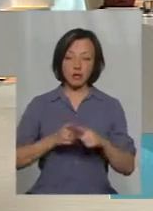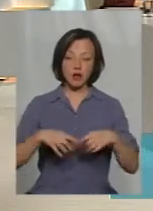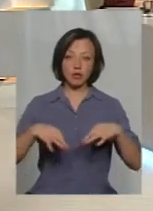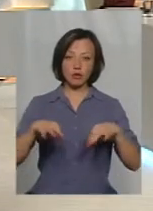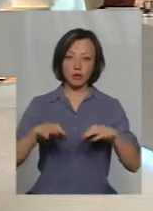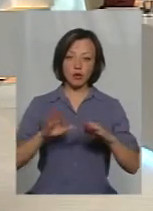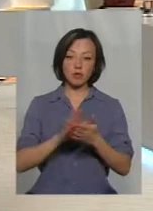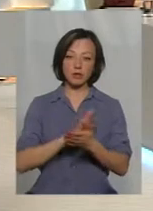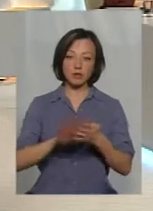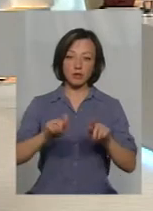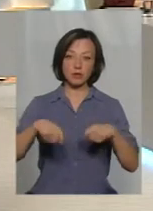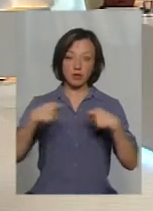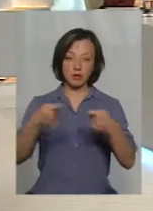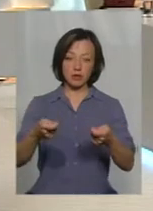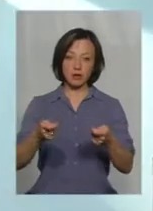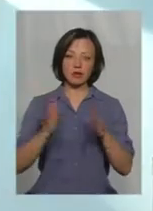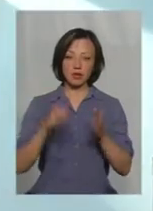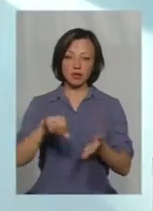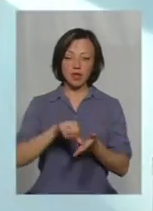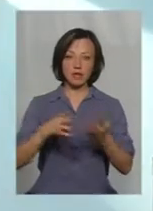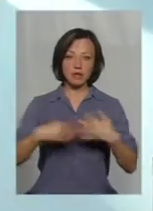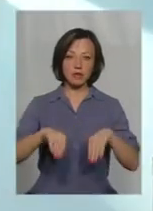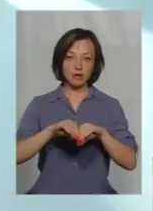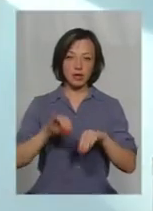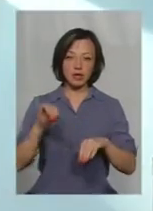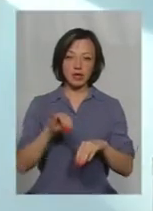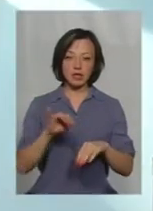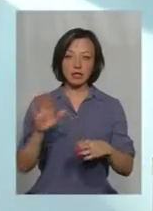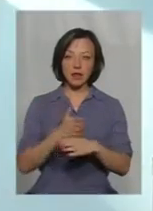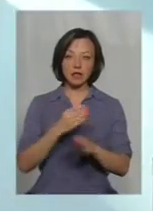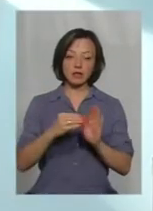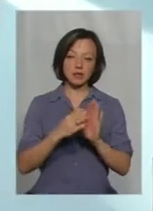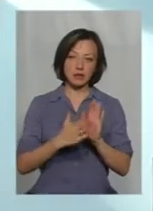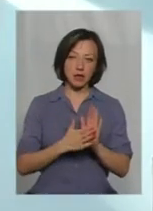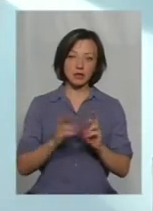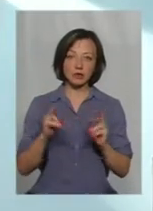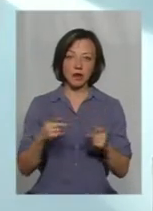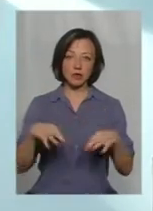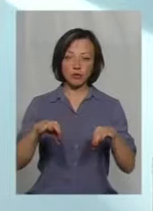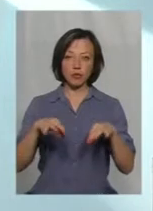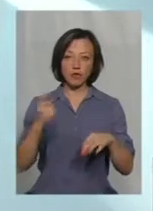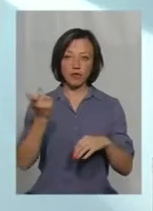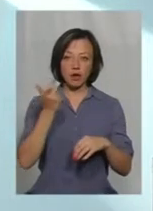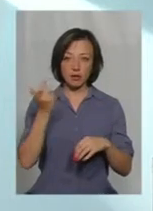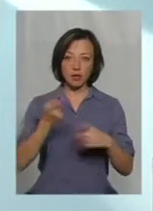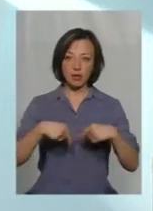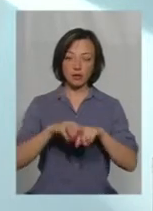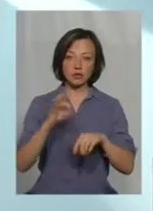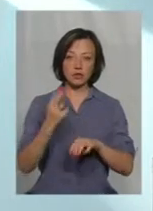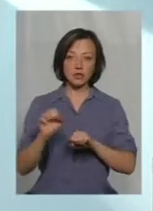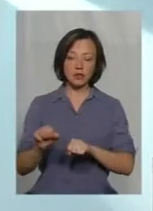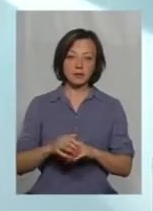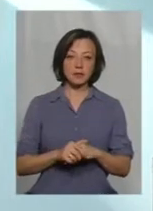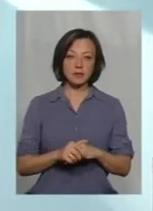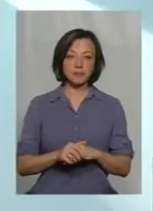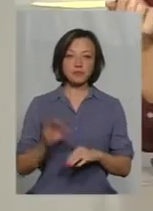автомобіль безкоштовно буде переданий членам сім'ї і зняти з реєстрації як автомобіль власності органів соціального захисту.